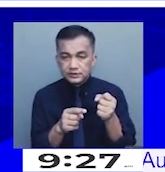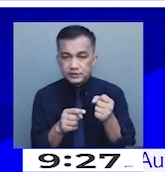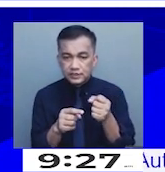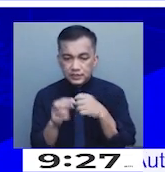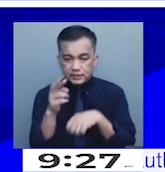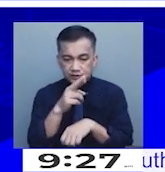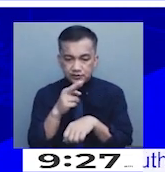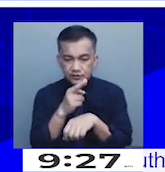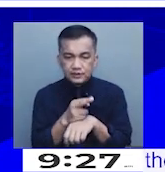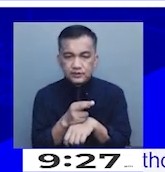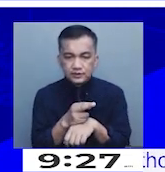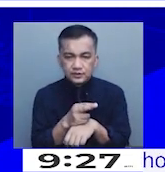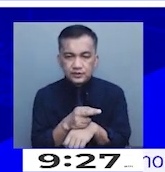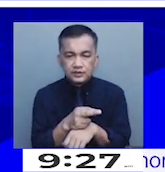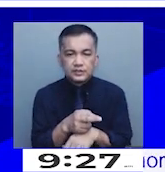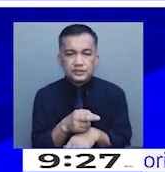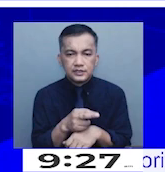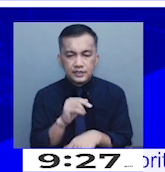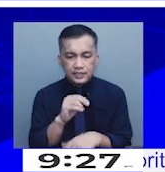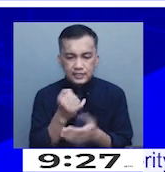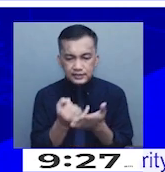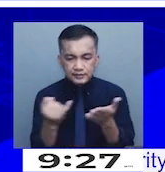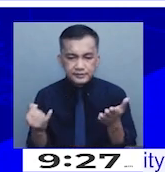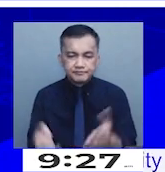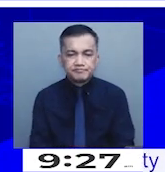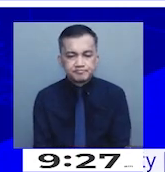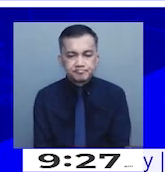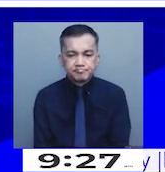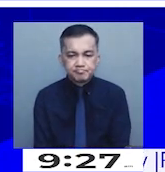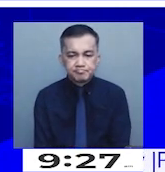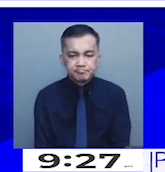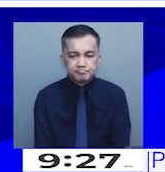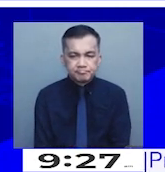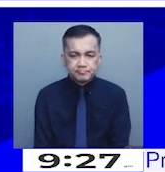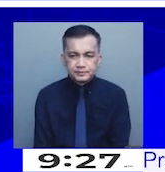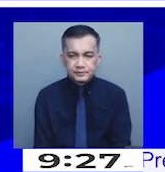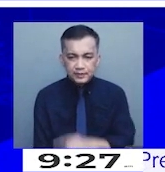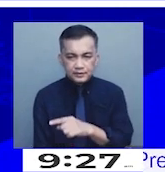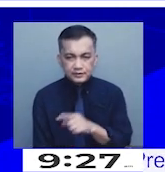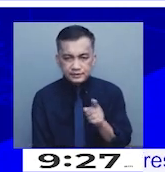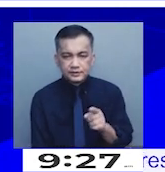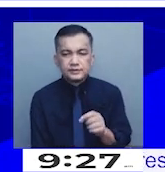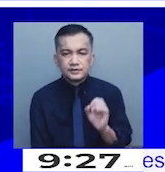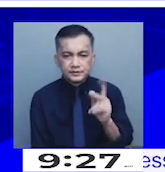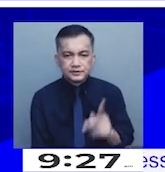items. Ito na ba? Okay.